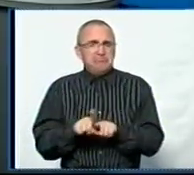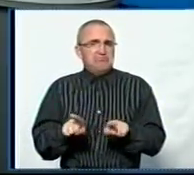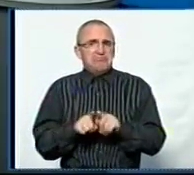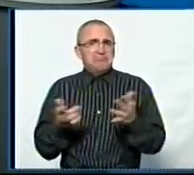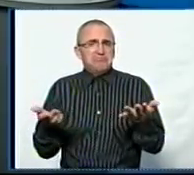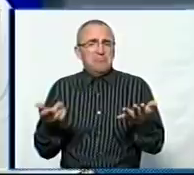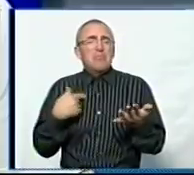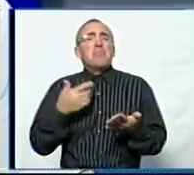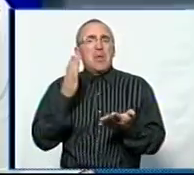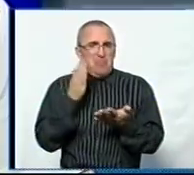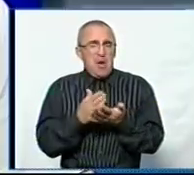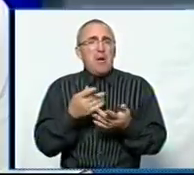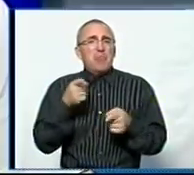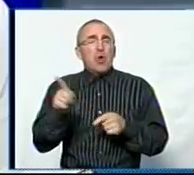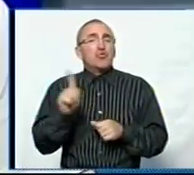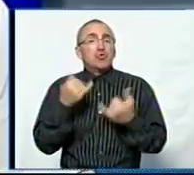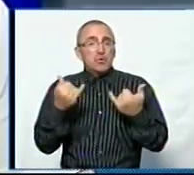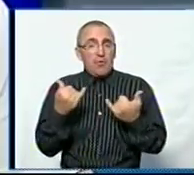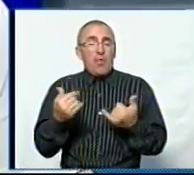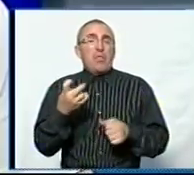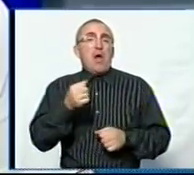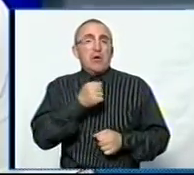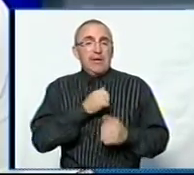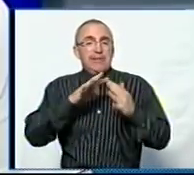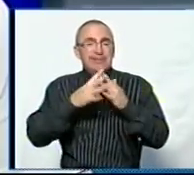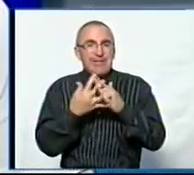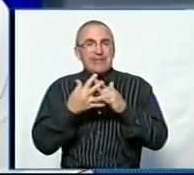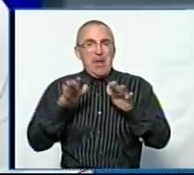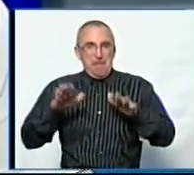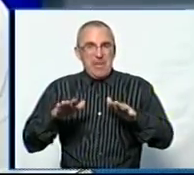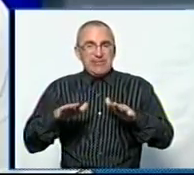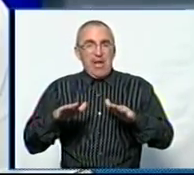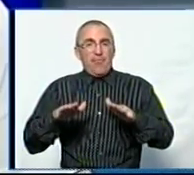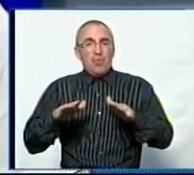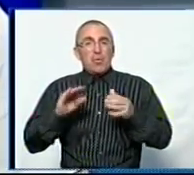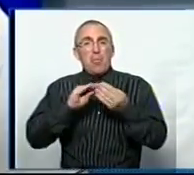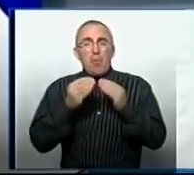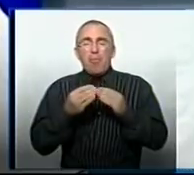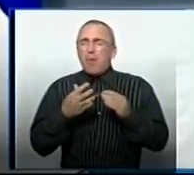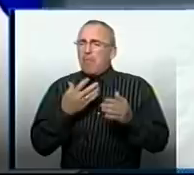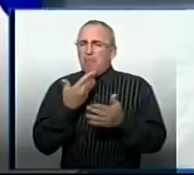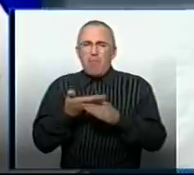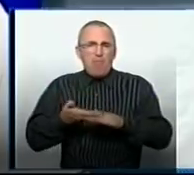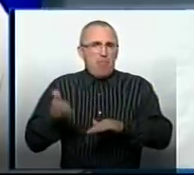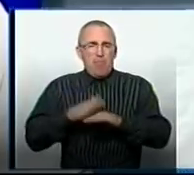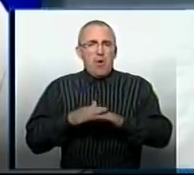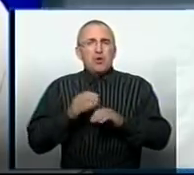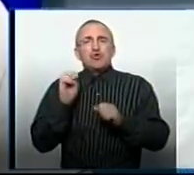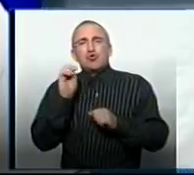Маємо констатувати те, що на сьогодні, на жаль, в сільській місцевості проблема є набагато гострішою, ніж